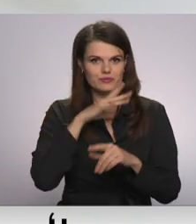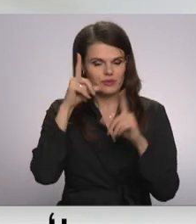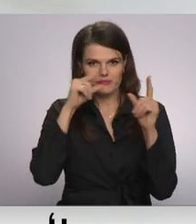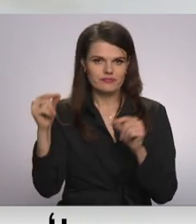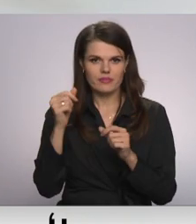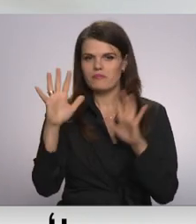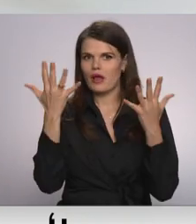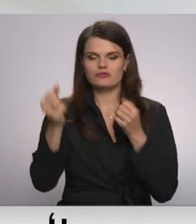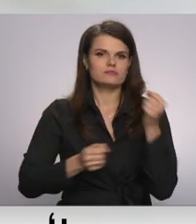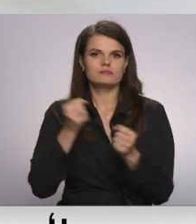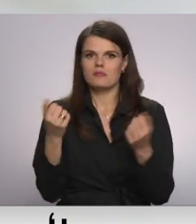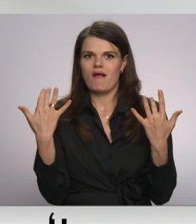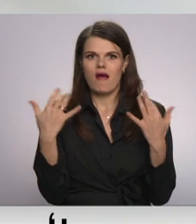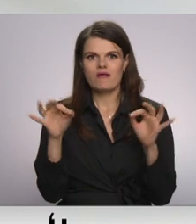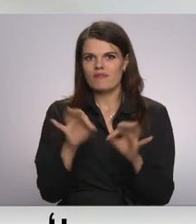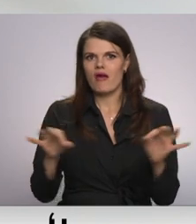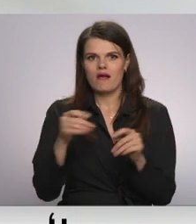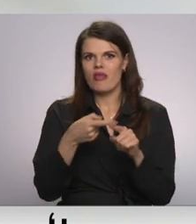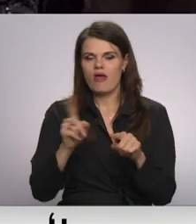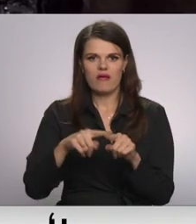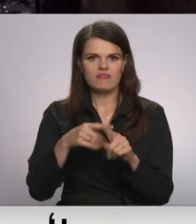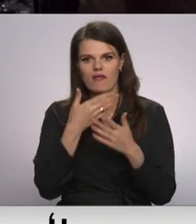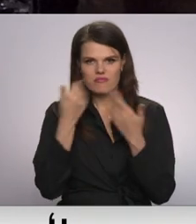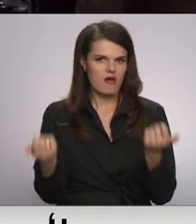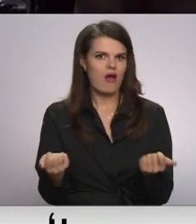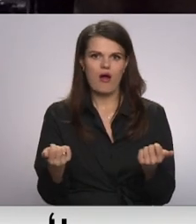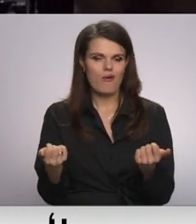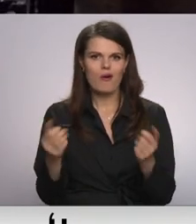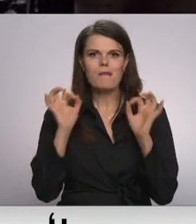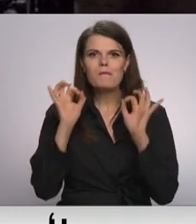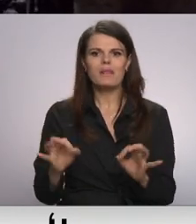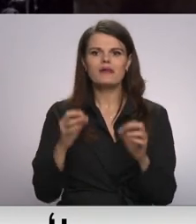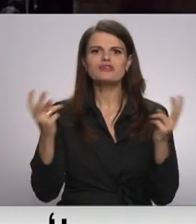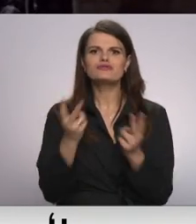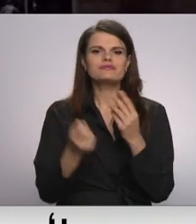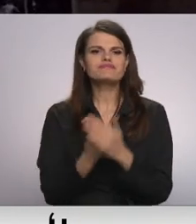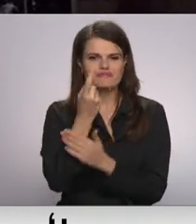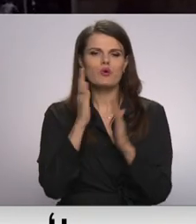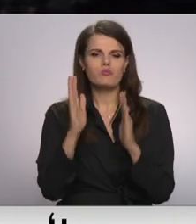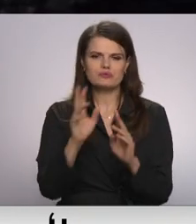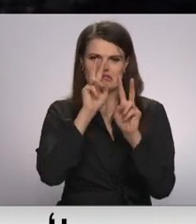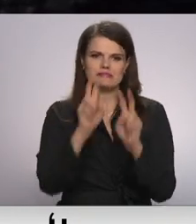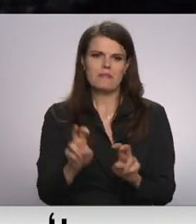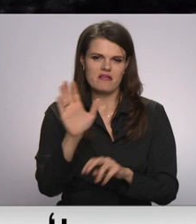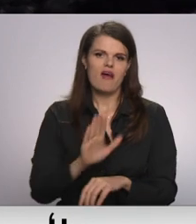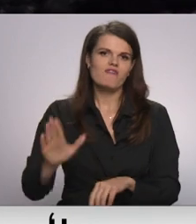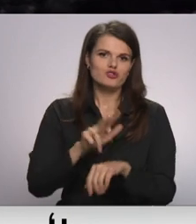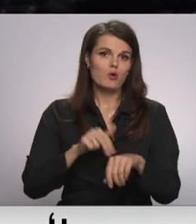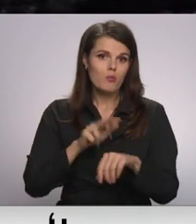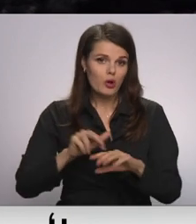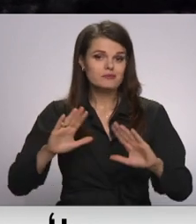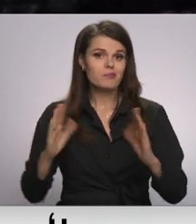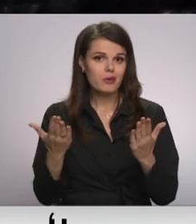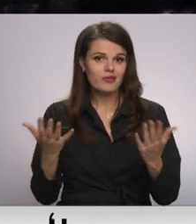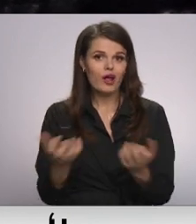jā, un izskrējā ārā, nu nekā tāda arī nav viņiem. Patiesos ugunsgrēki iemesli skaidros valsts policija, tikmēr glābšanas dienestā